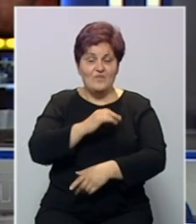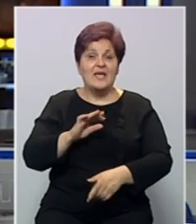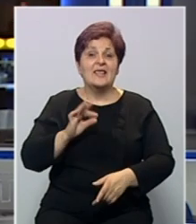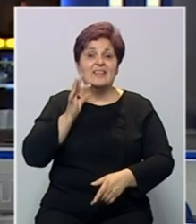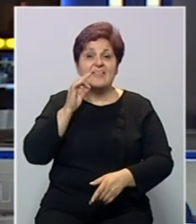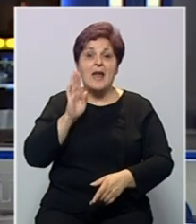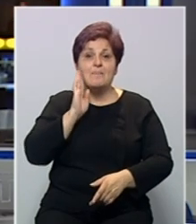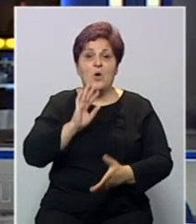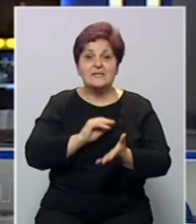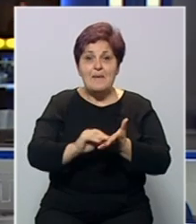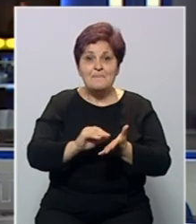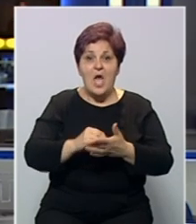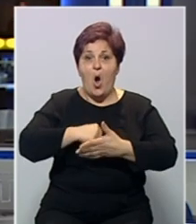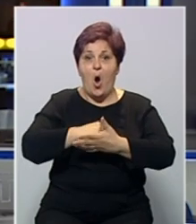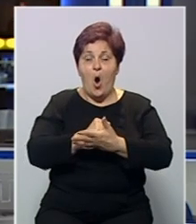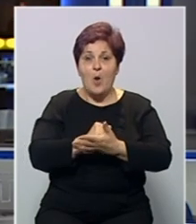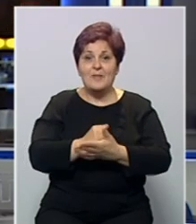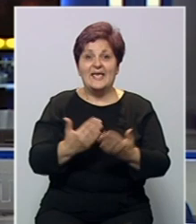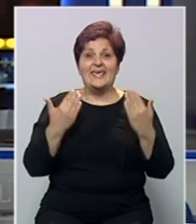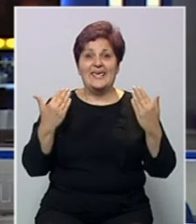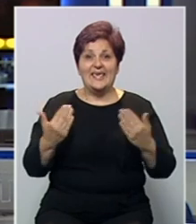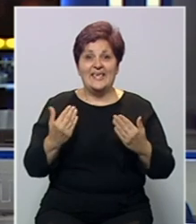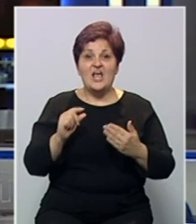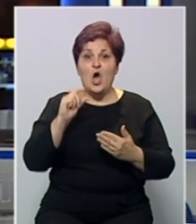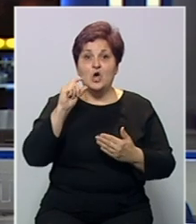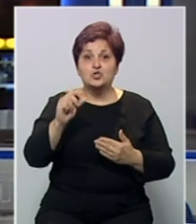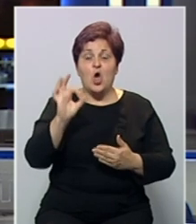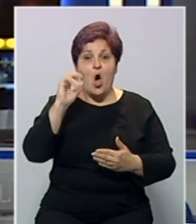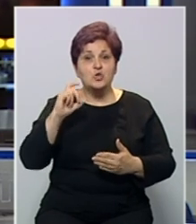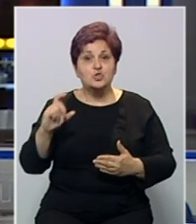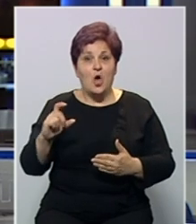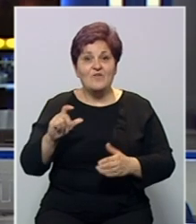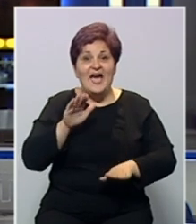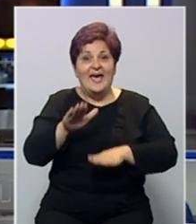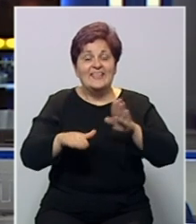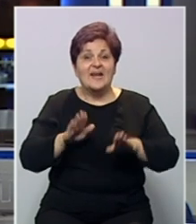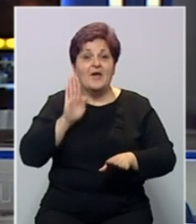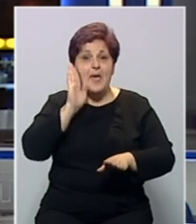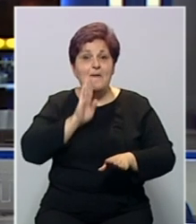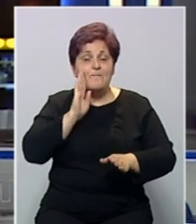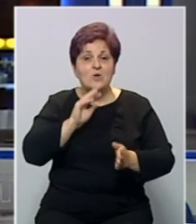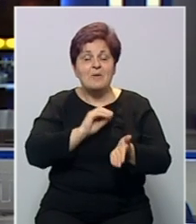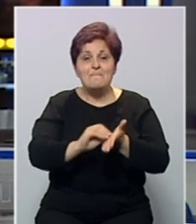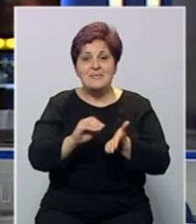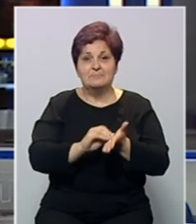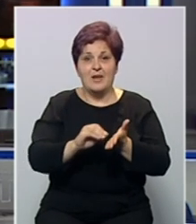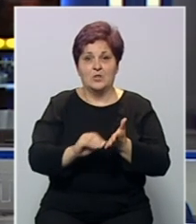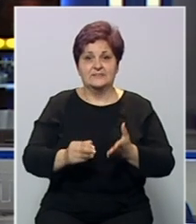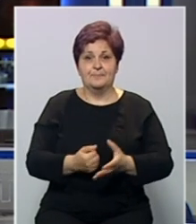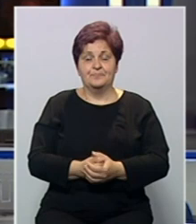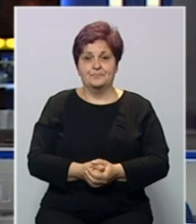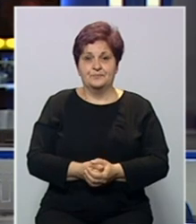godine Dan Bosanske pismenosti obilježava se izložbom slovom o slovu, tragovima Bosanske pismenosti.